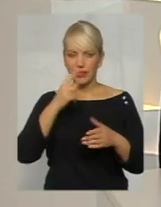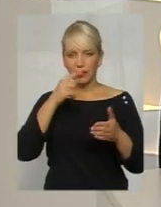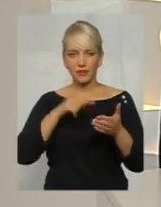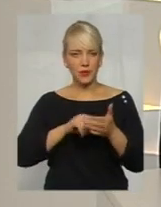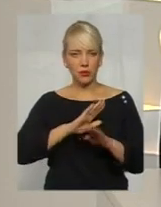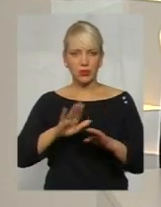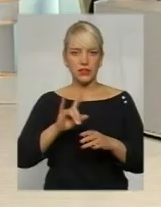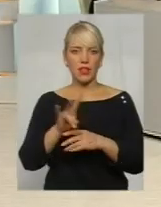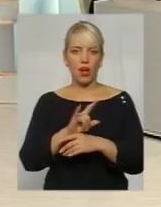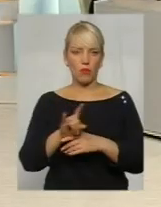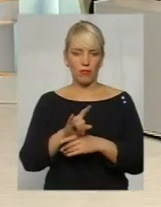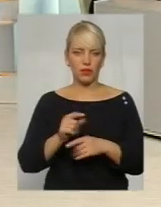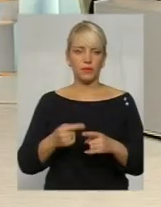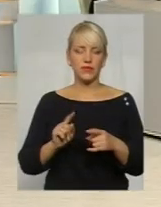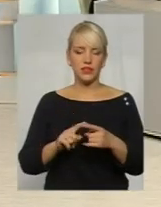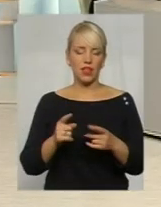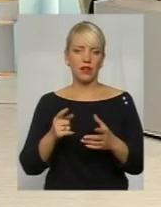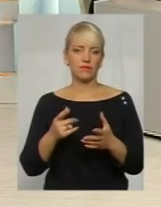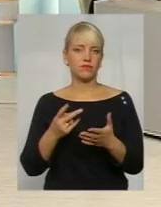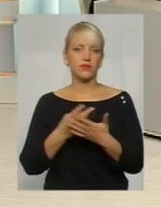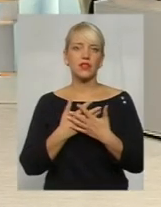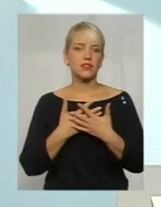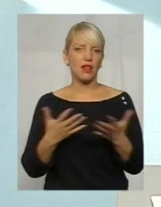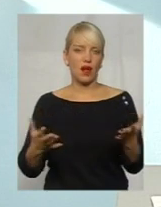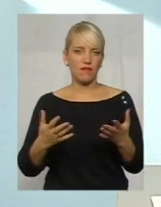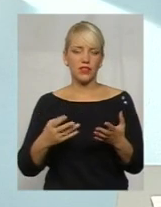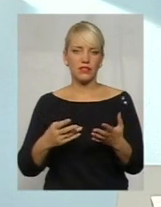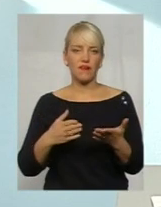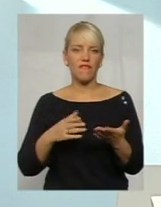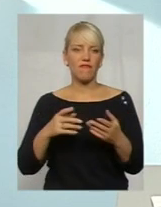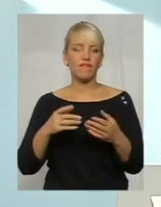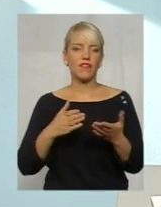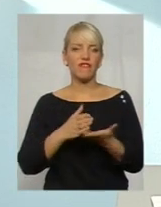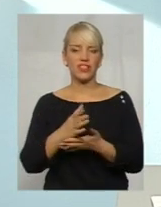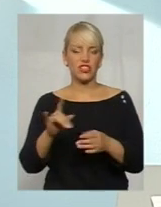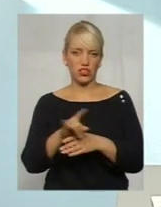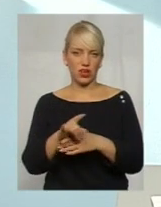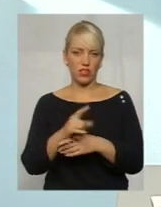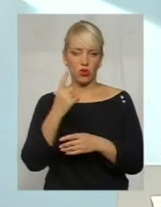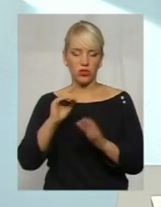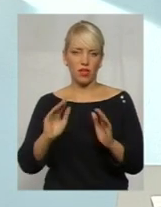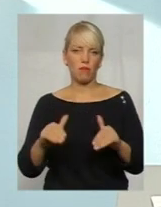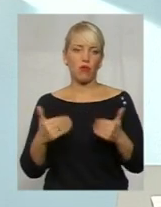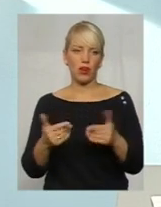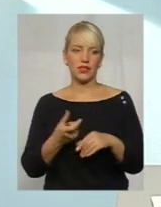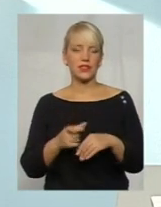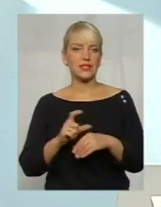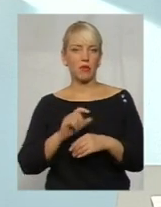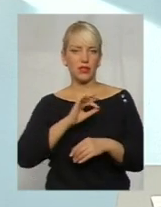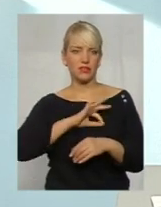не потрапити? Це яскравий приклад шахраївств такого типу. Одна порада і сама дієва.